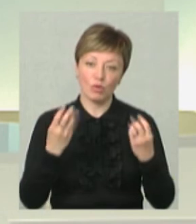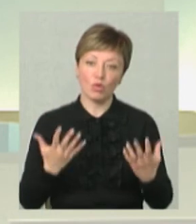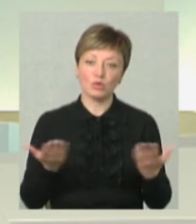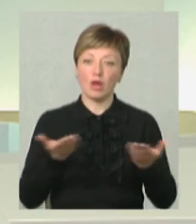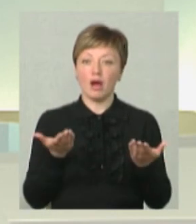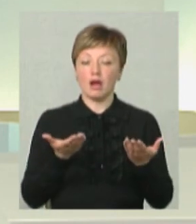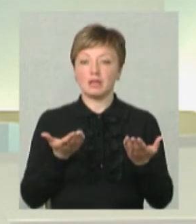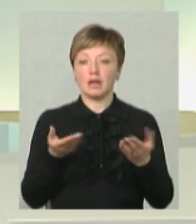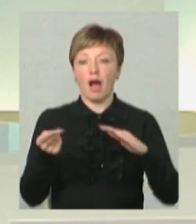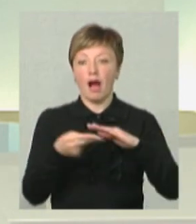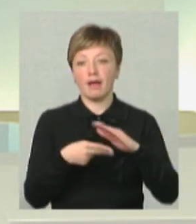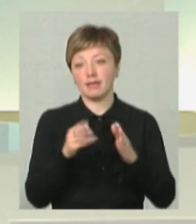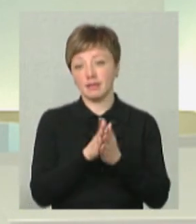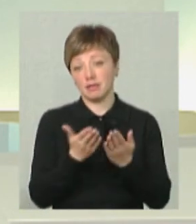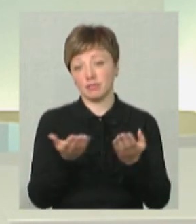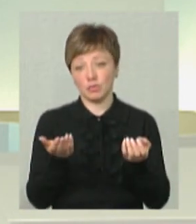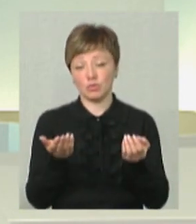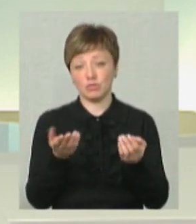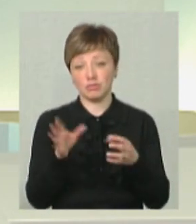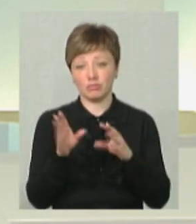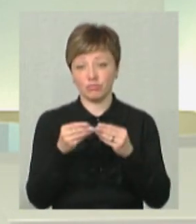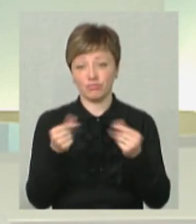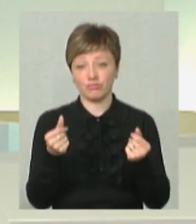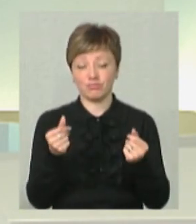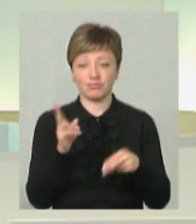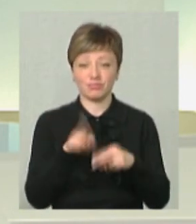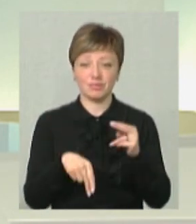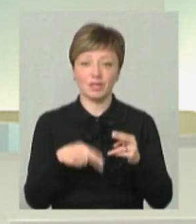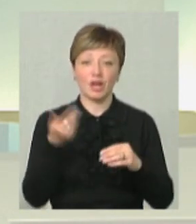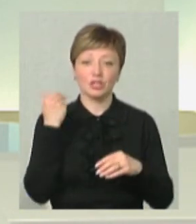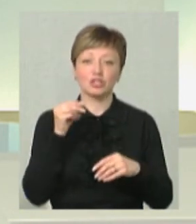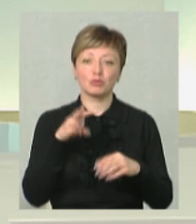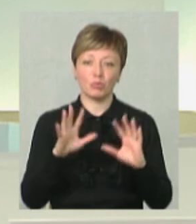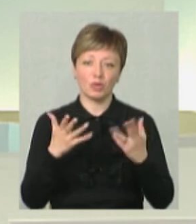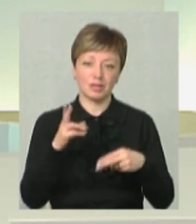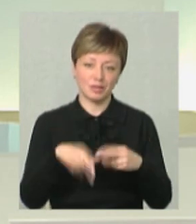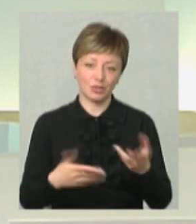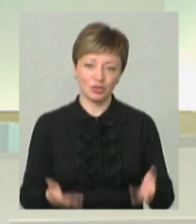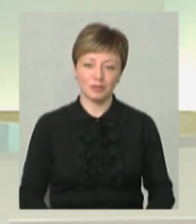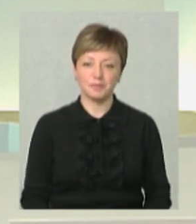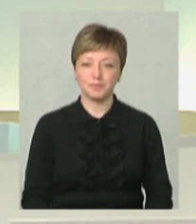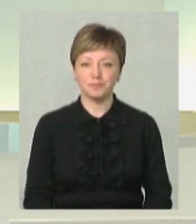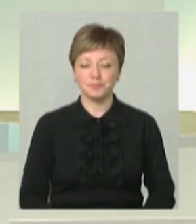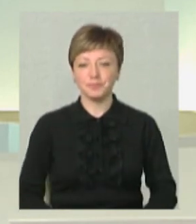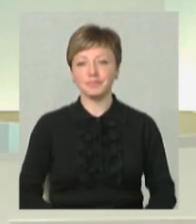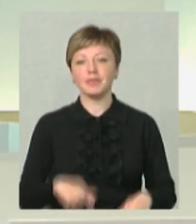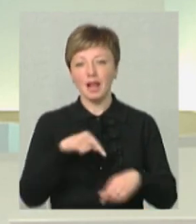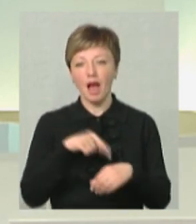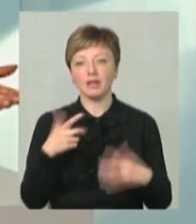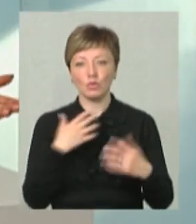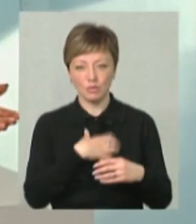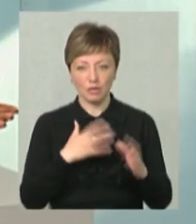якась така гідка. Розуміло, що вона помре, вона може померти ще раніше, як та подія, до якої вона… Це на якусь